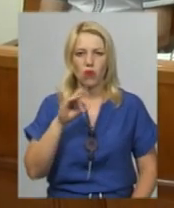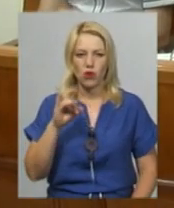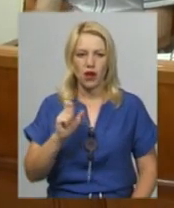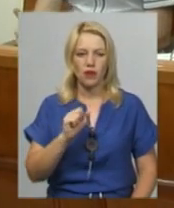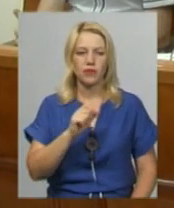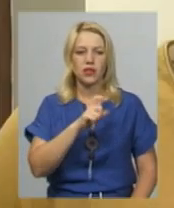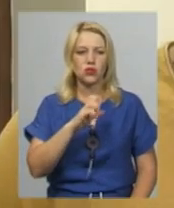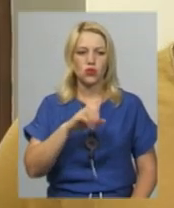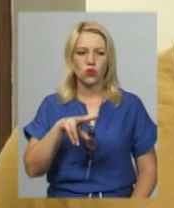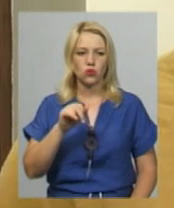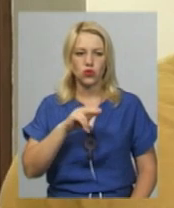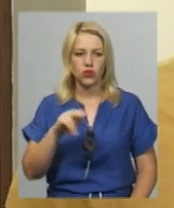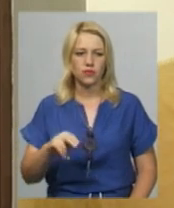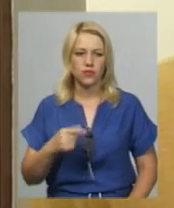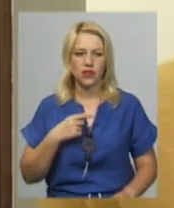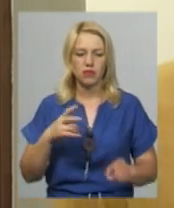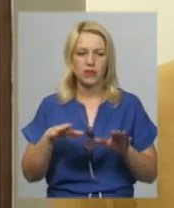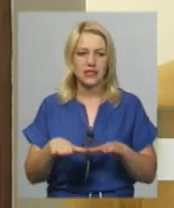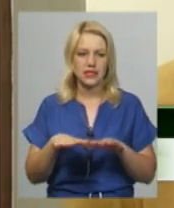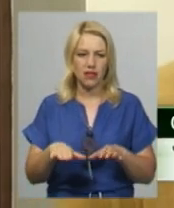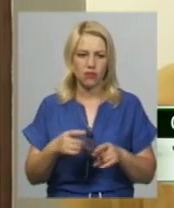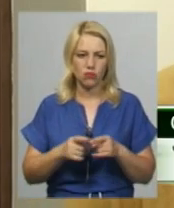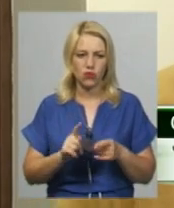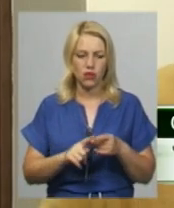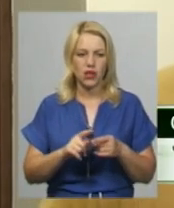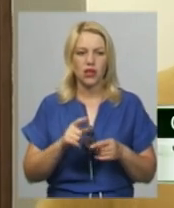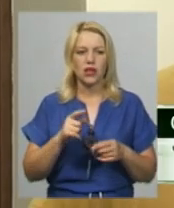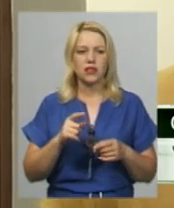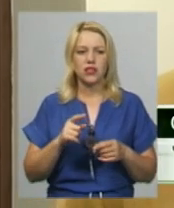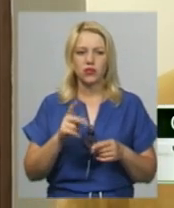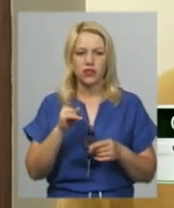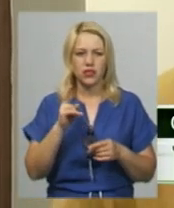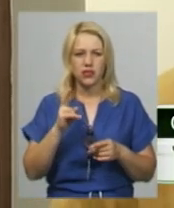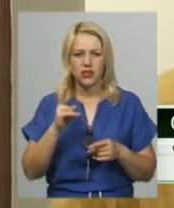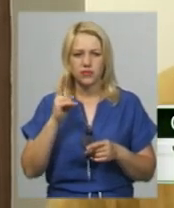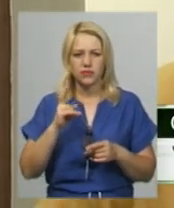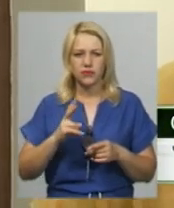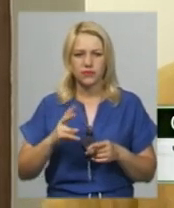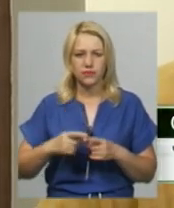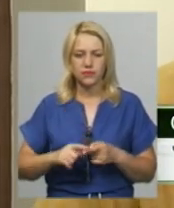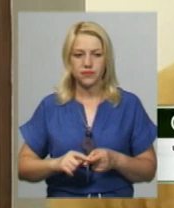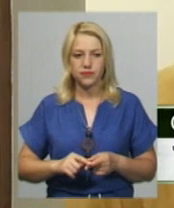На місцевому рівні, де ж в Новограді, зоборонили купатися в річці дітям.